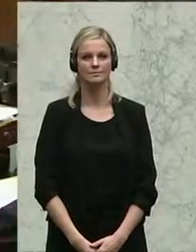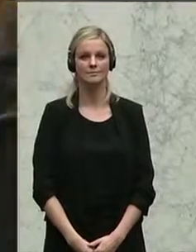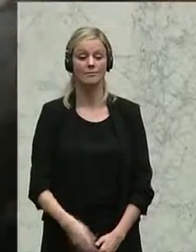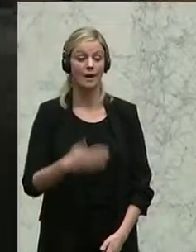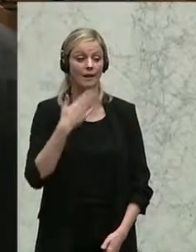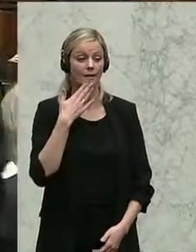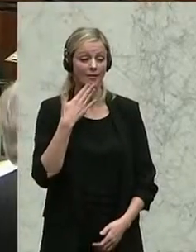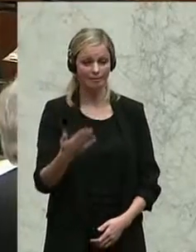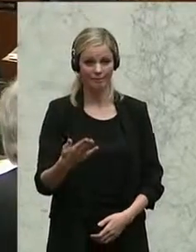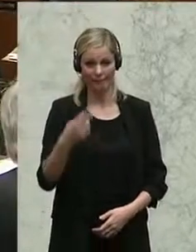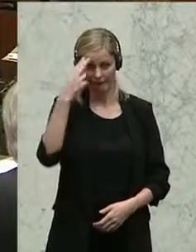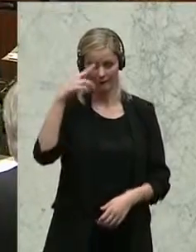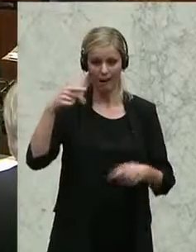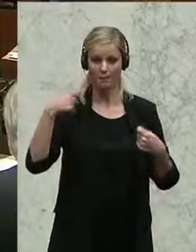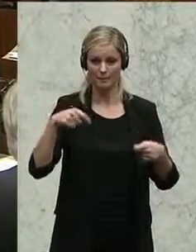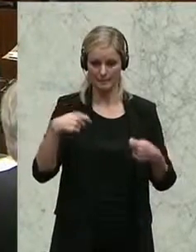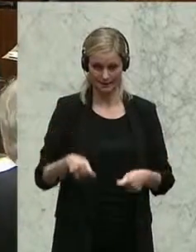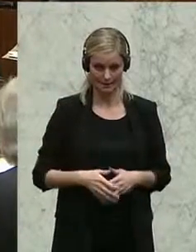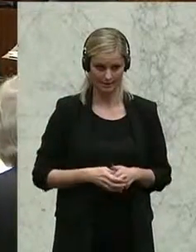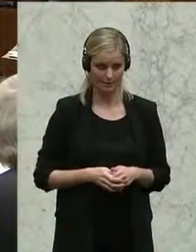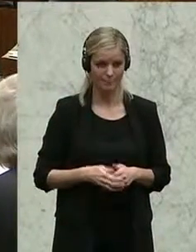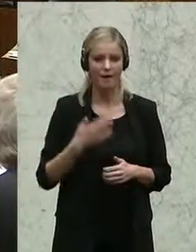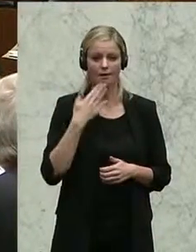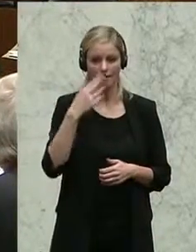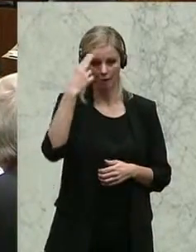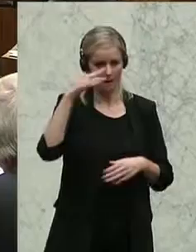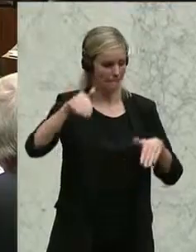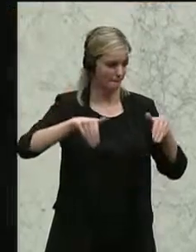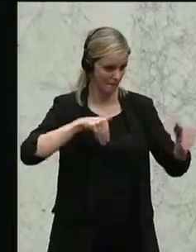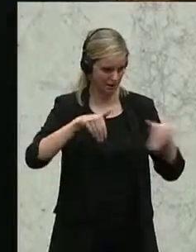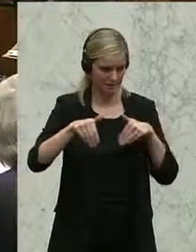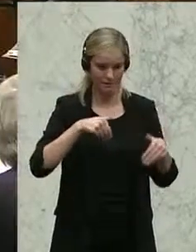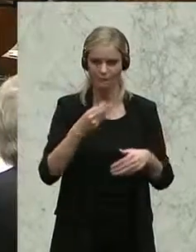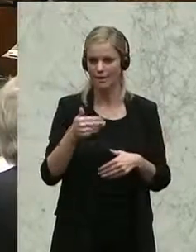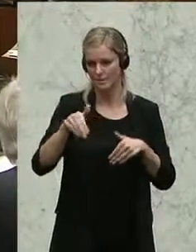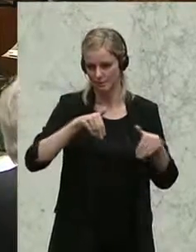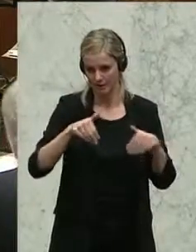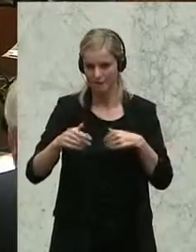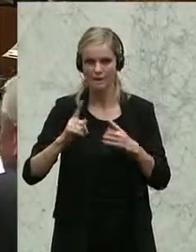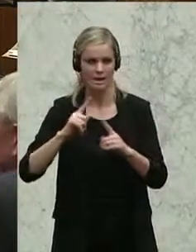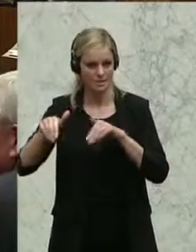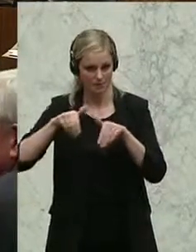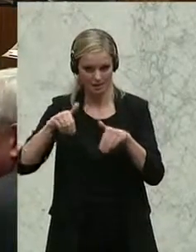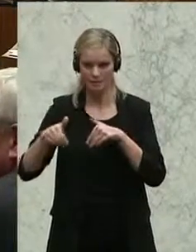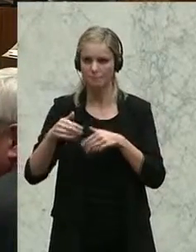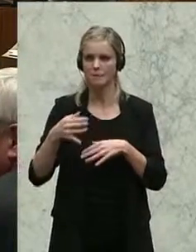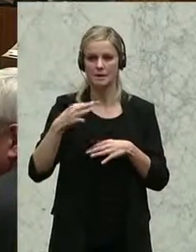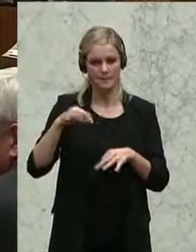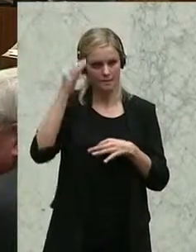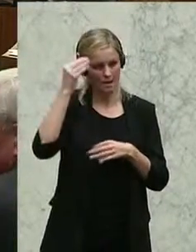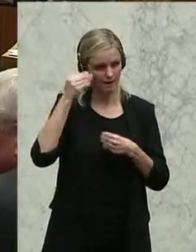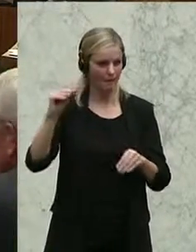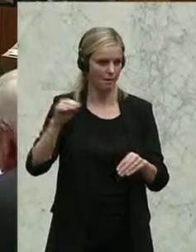Danke, Präsident, danke, Herr Minister, Finanzminister, Verkehrsminister, sehr geehrte Kolleginnen und Kollegen,